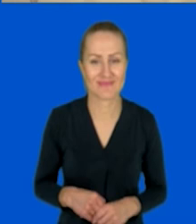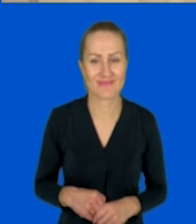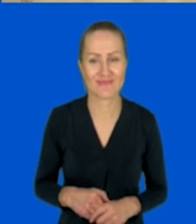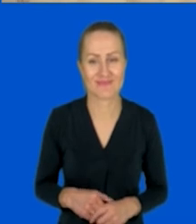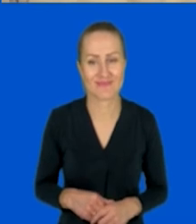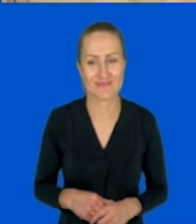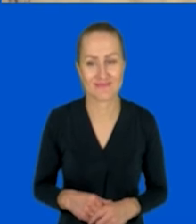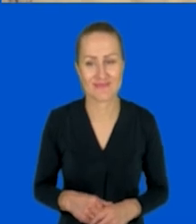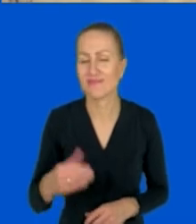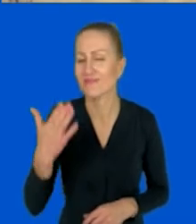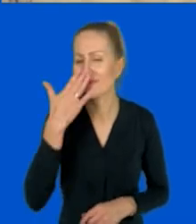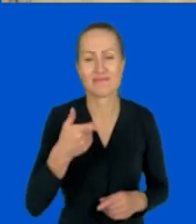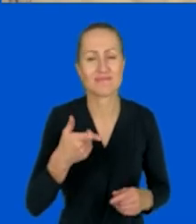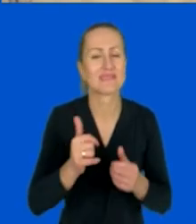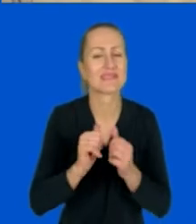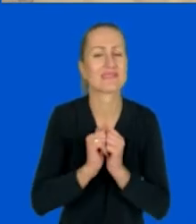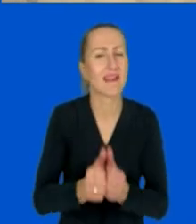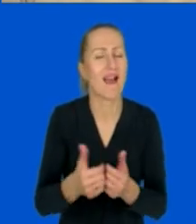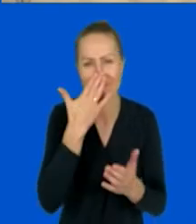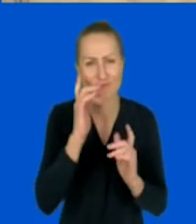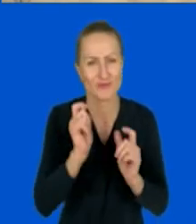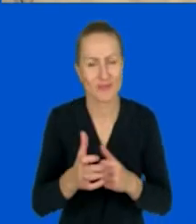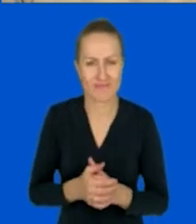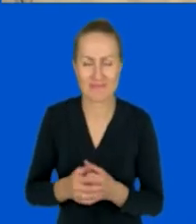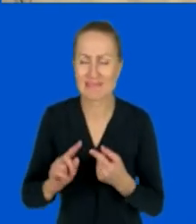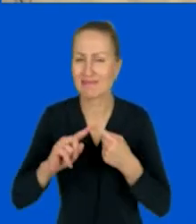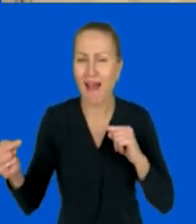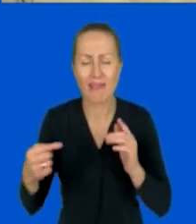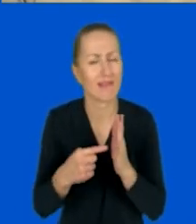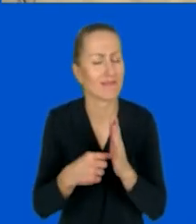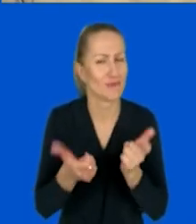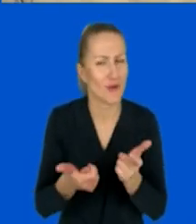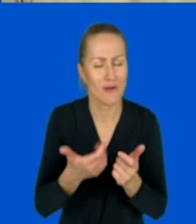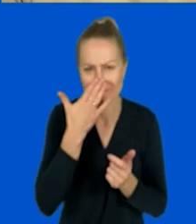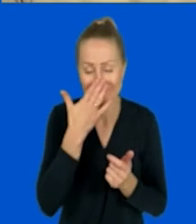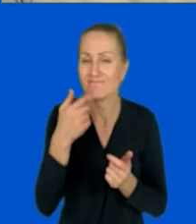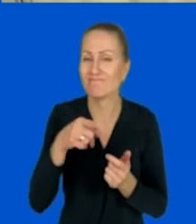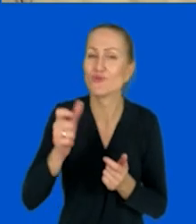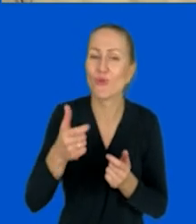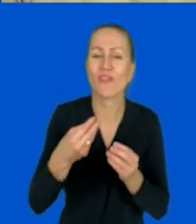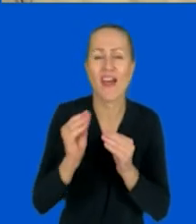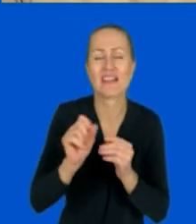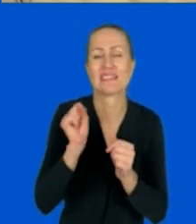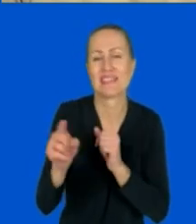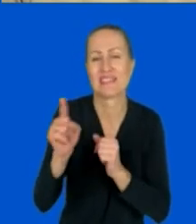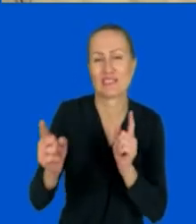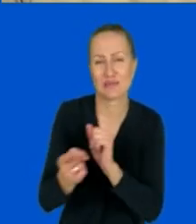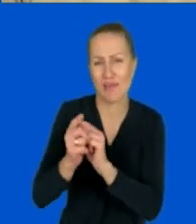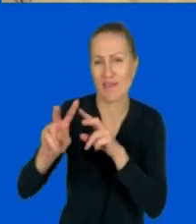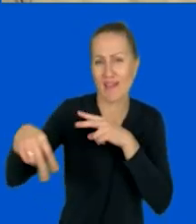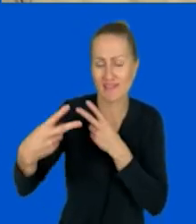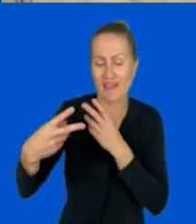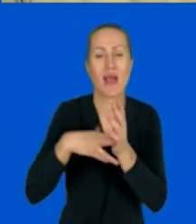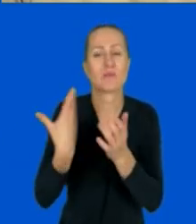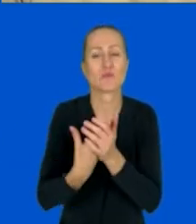Zdanie. O co chodzi z zdaniem? Chodzi mi o takie zdanie, które najczęściej pada na wirtualne spotkanie. Kiedy